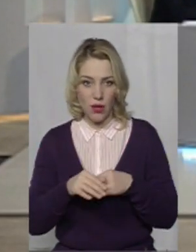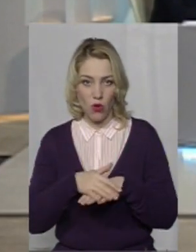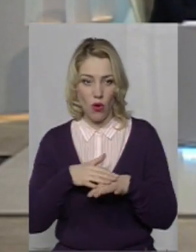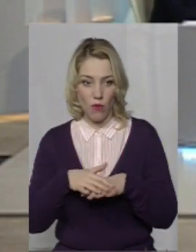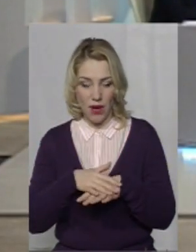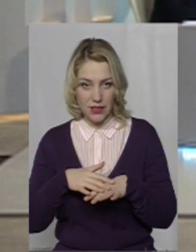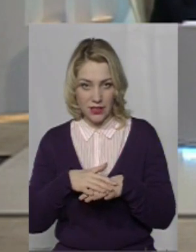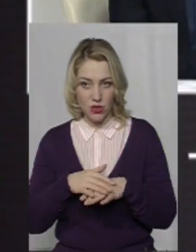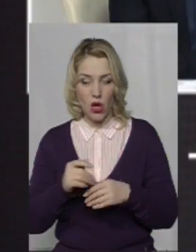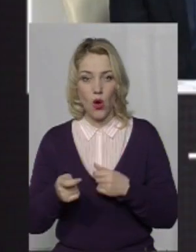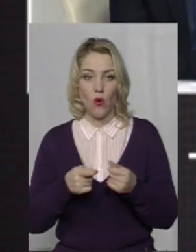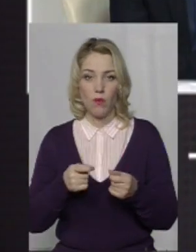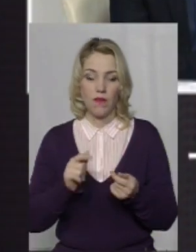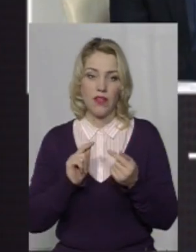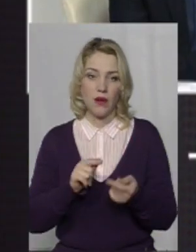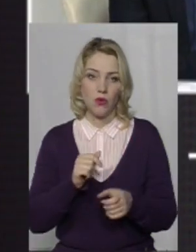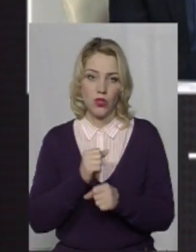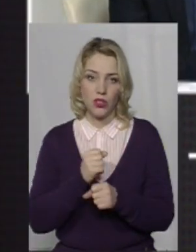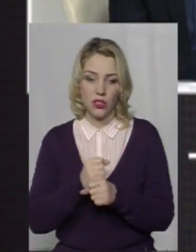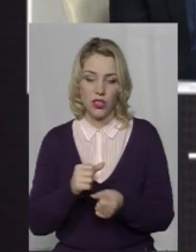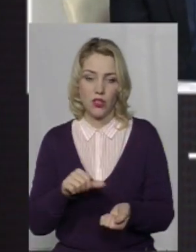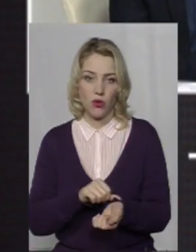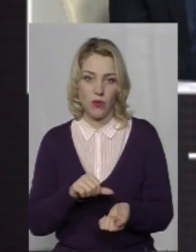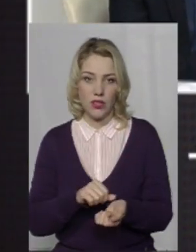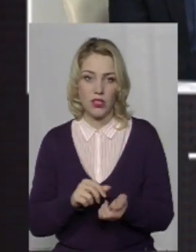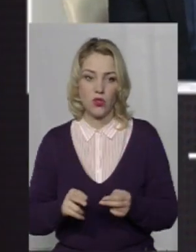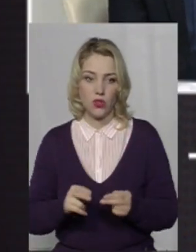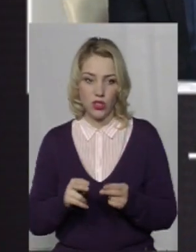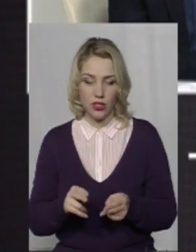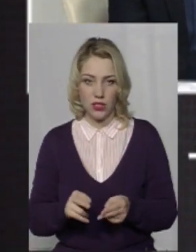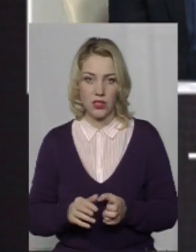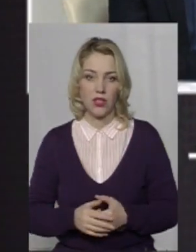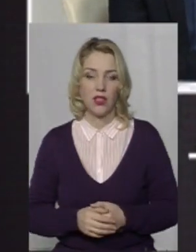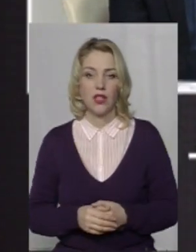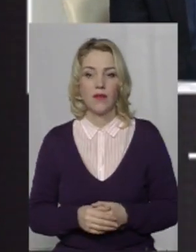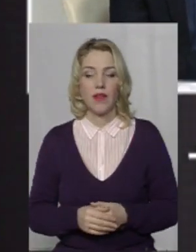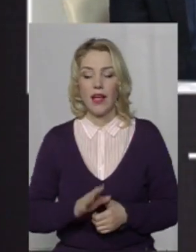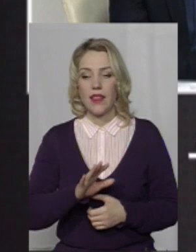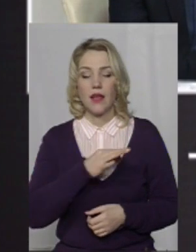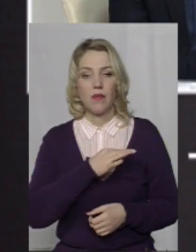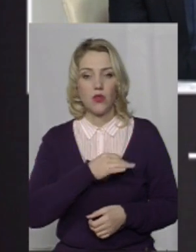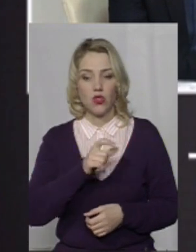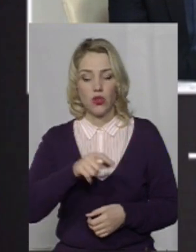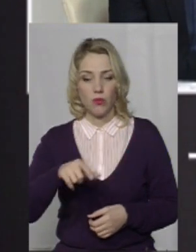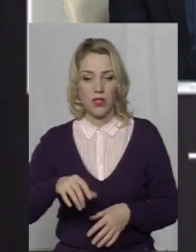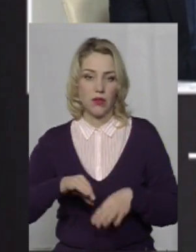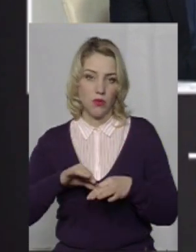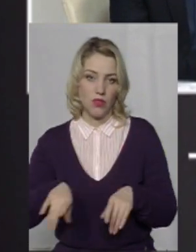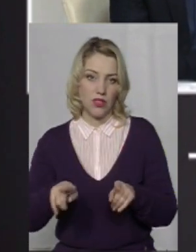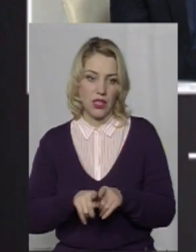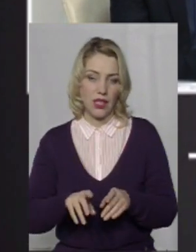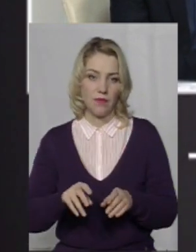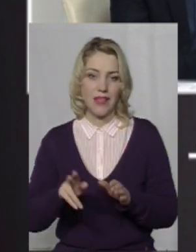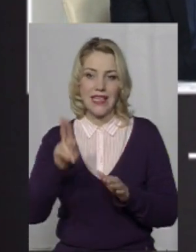громадськістю, саме управління протидії наркозлочинності, громадськість, небайдужі громадяни Хмельниччини проводили так зване